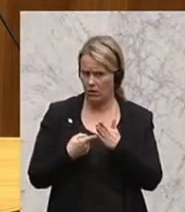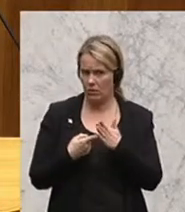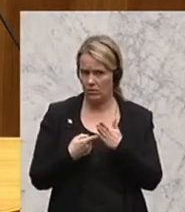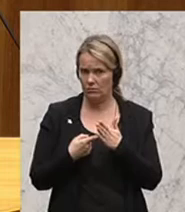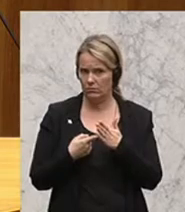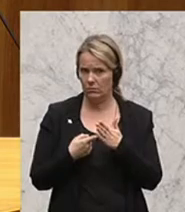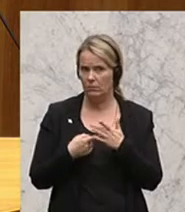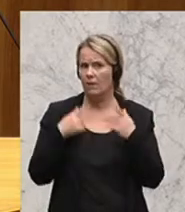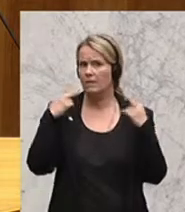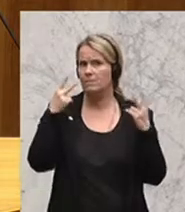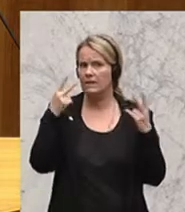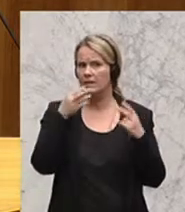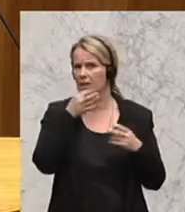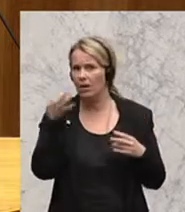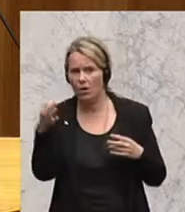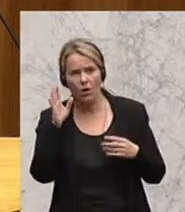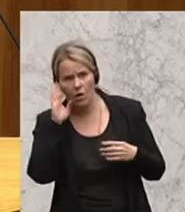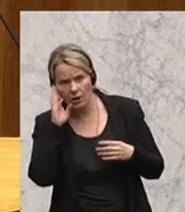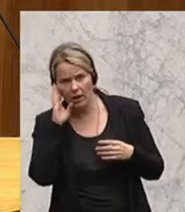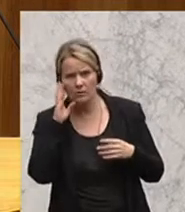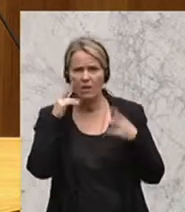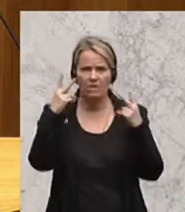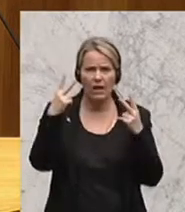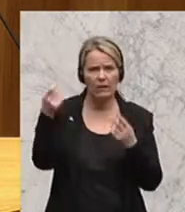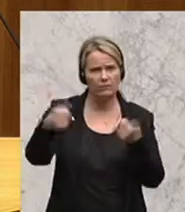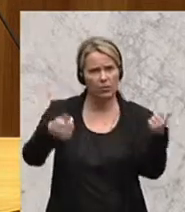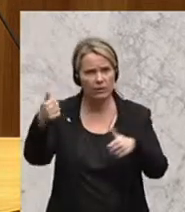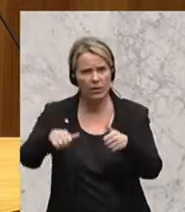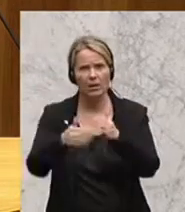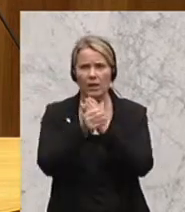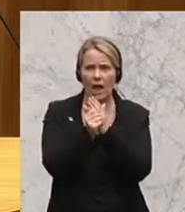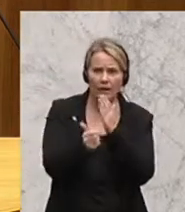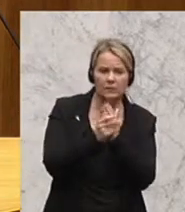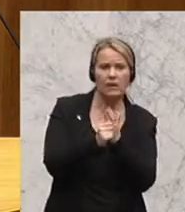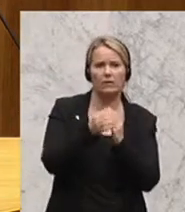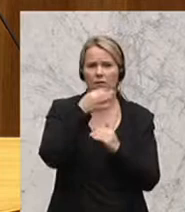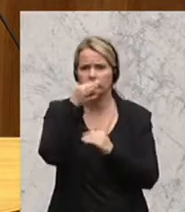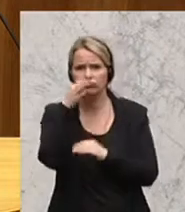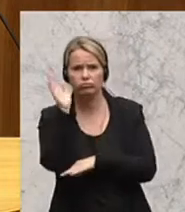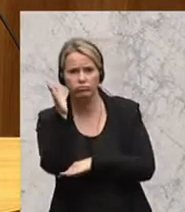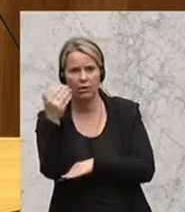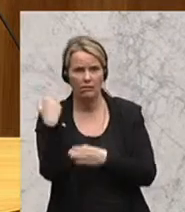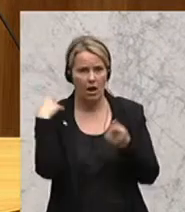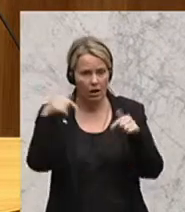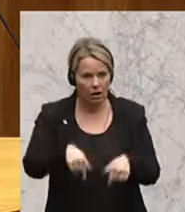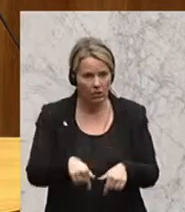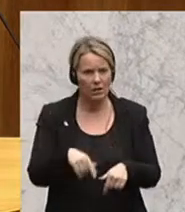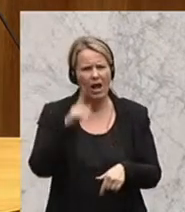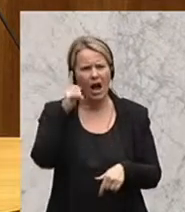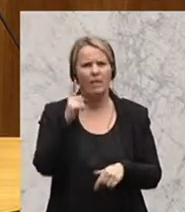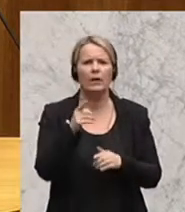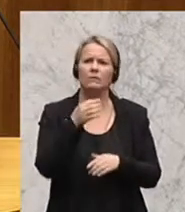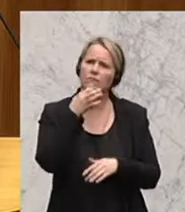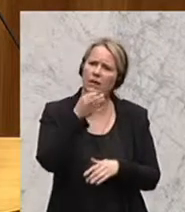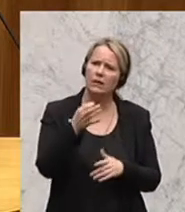diese wichtige Enquete und diese wertvollen Beiträge und Experten, die sich dort geäußert haben, aber beginnt